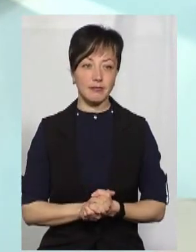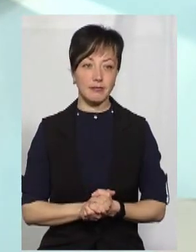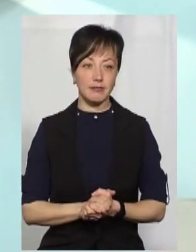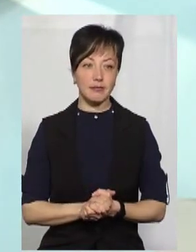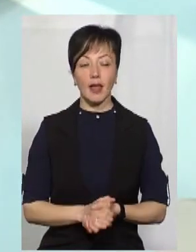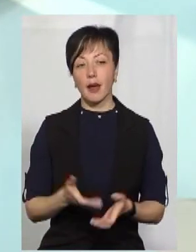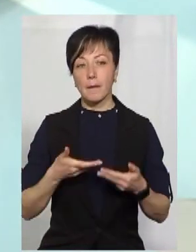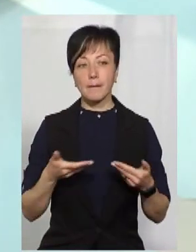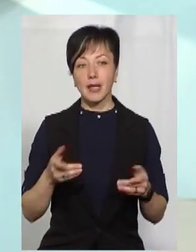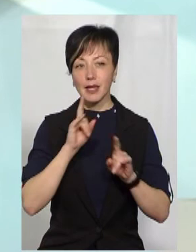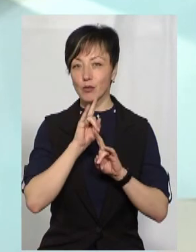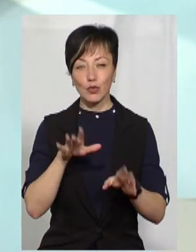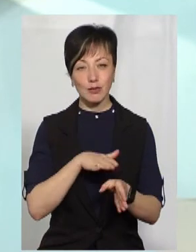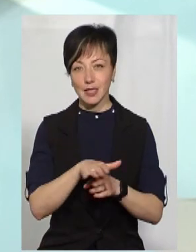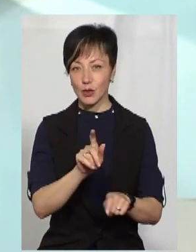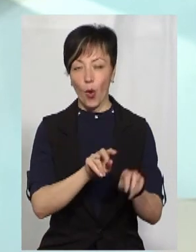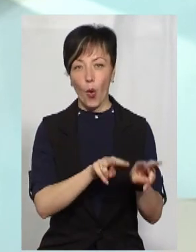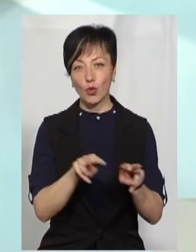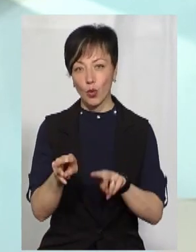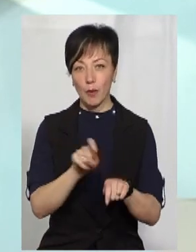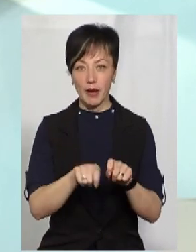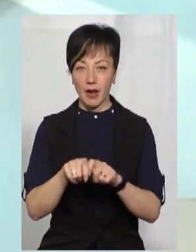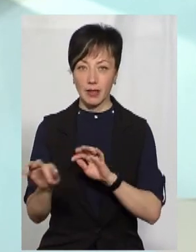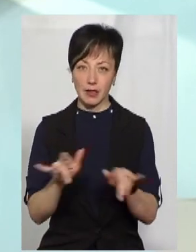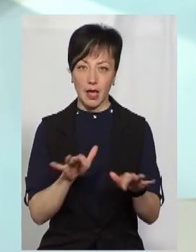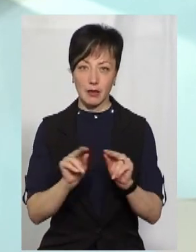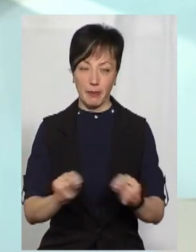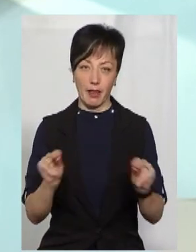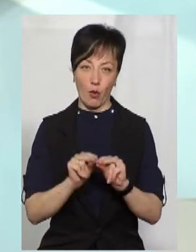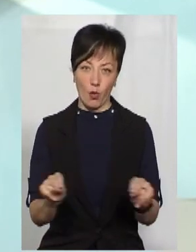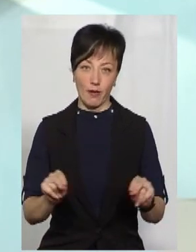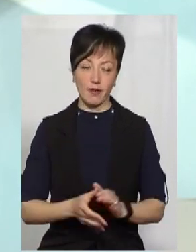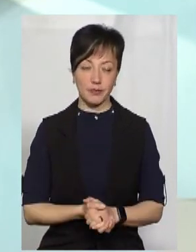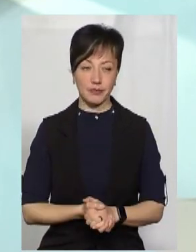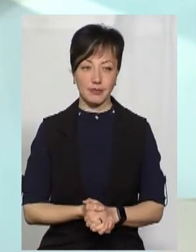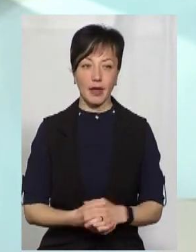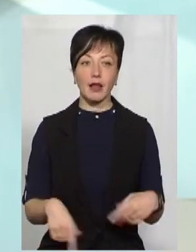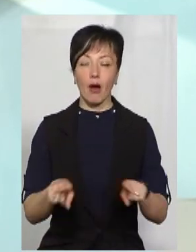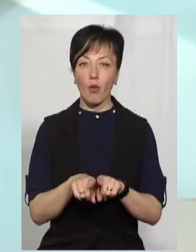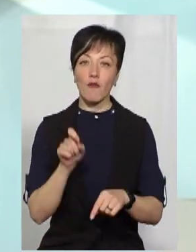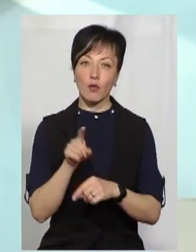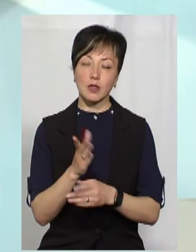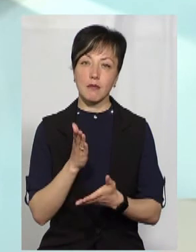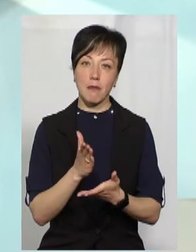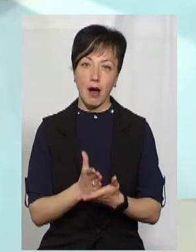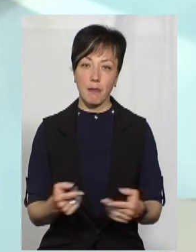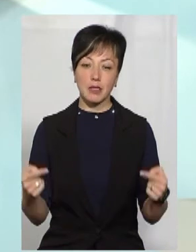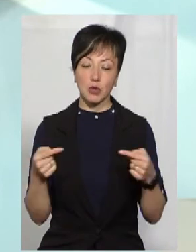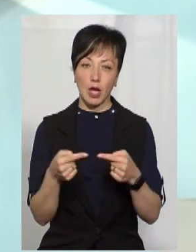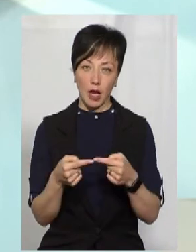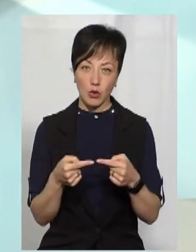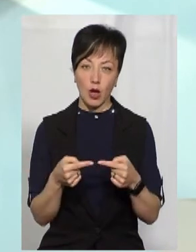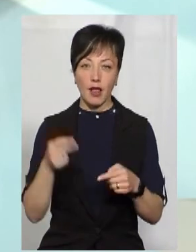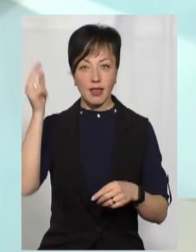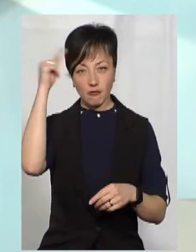науки. Тому ми не будемо дійснювати контролю і перевіряти діяльність педагогів, які робили. Таку функцію має безпосередньо